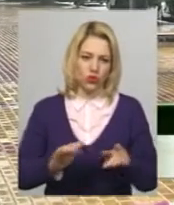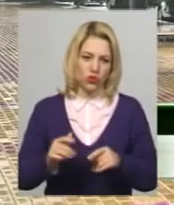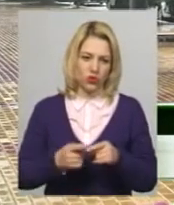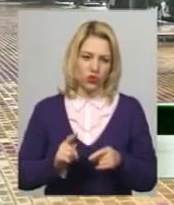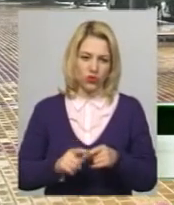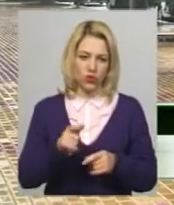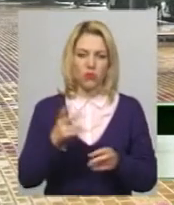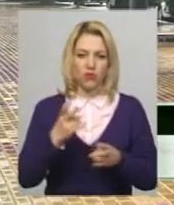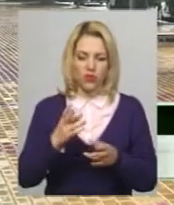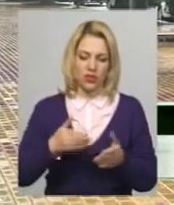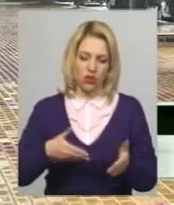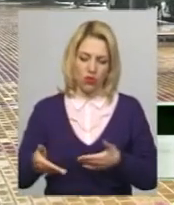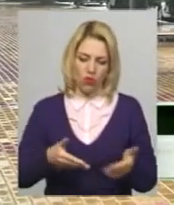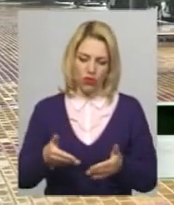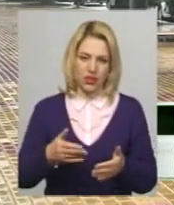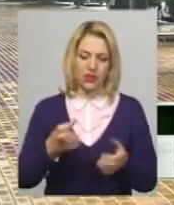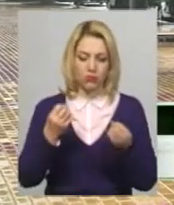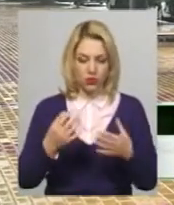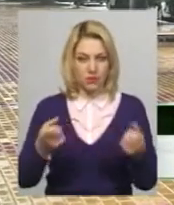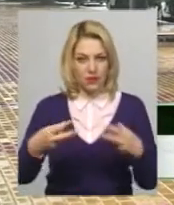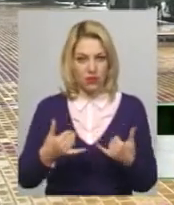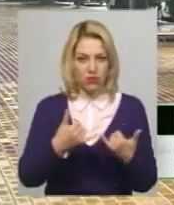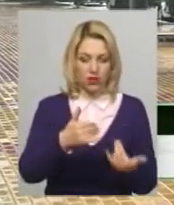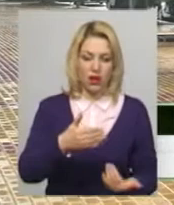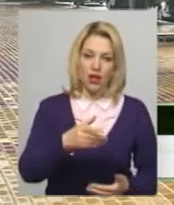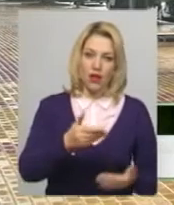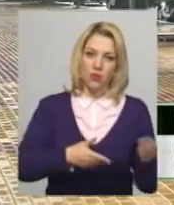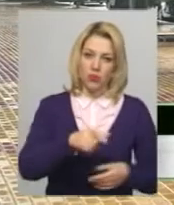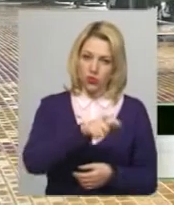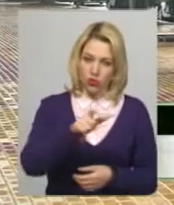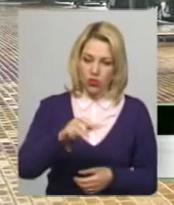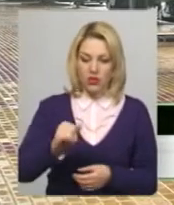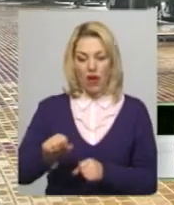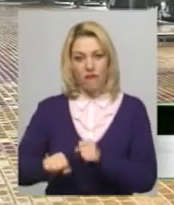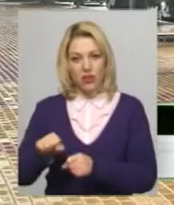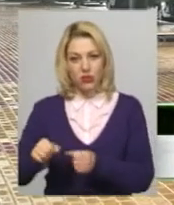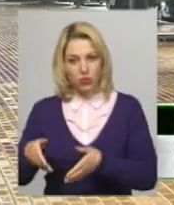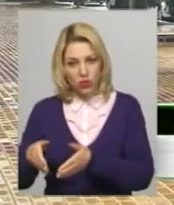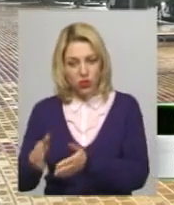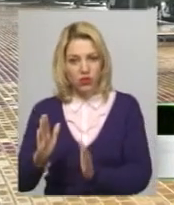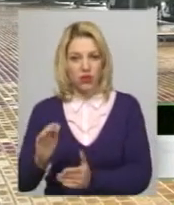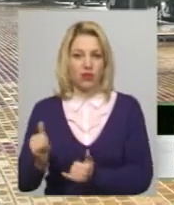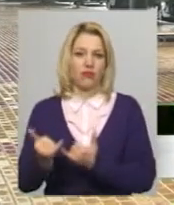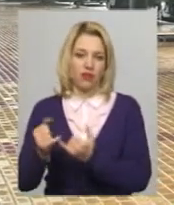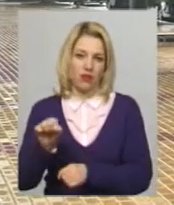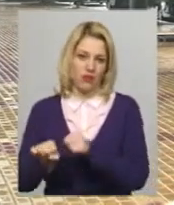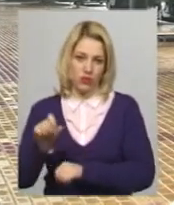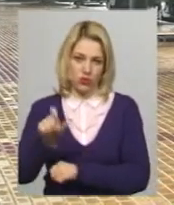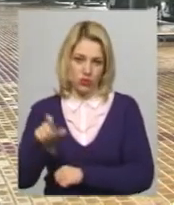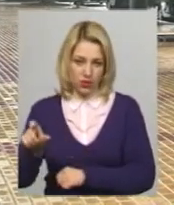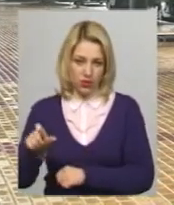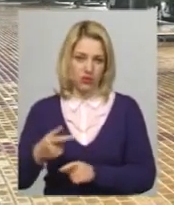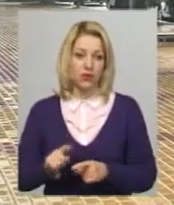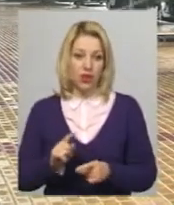доріжках або тротуарами нашого міста. Велодоріжка – це спеціальна смуга для руху саме велосипедистів, на якій тільки вони можуть рухатися. Ну, і, звісно, пішоходи з